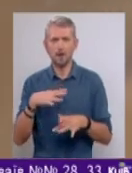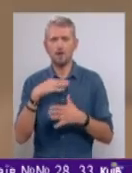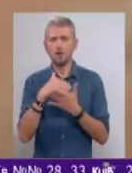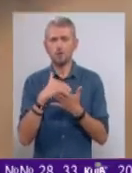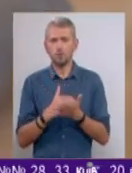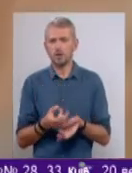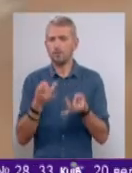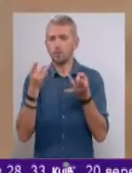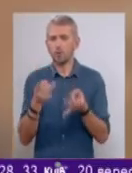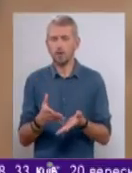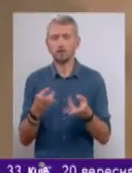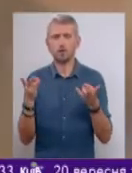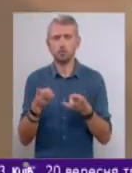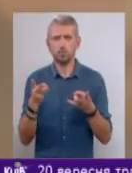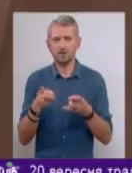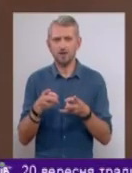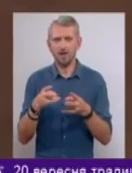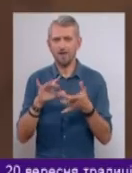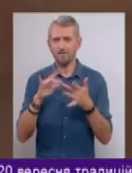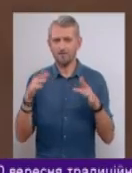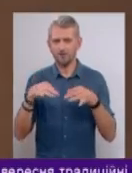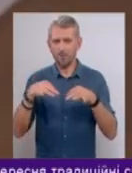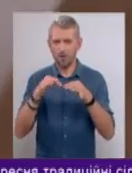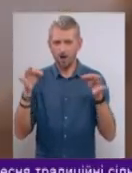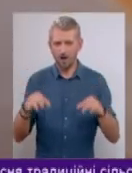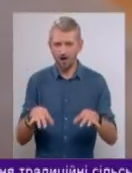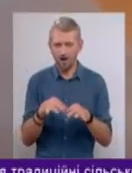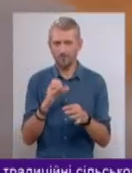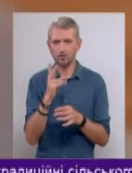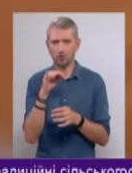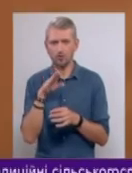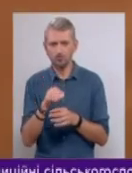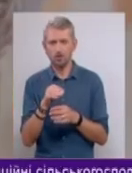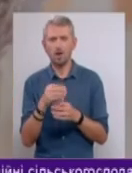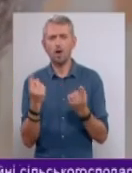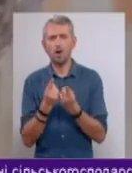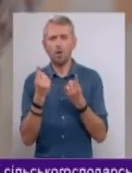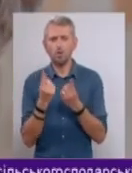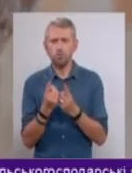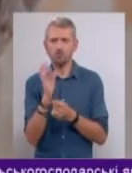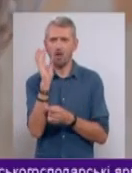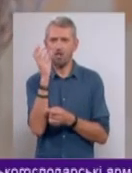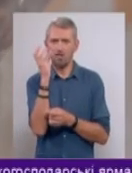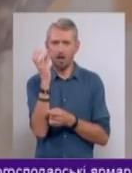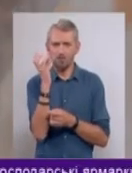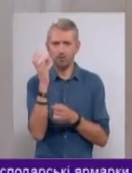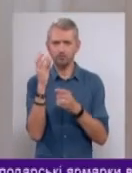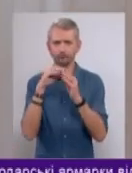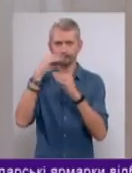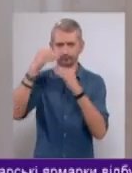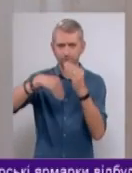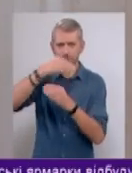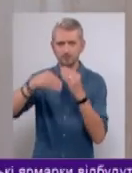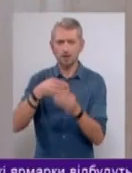погляд проста. Знадобиться фольга та скотч. Обгортаємо звичну лампу чи світильник. Закріплюємо тендітну конструкцію. П'ять